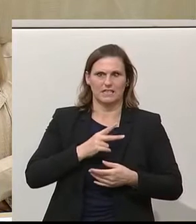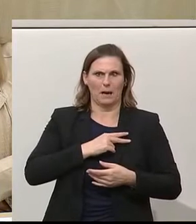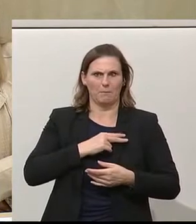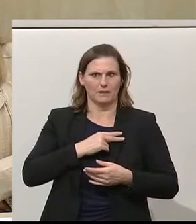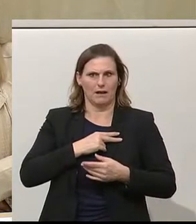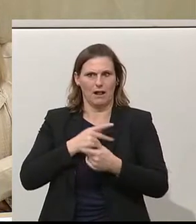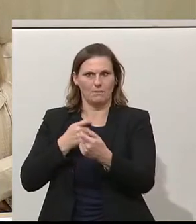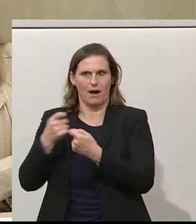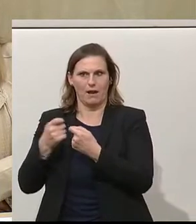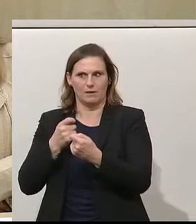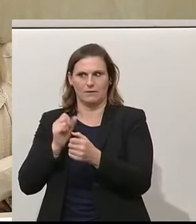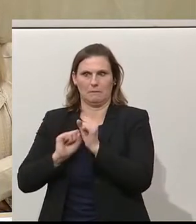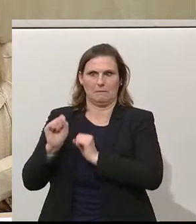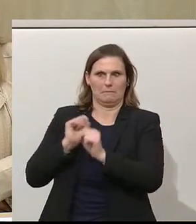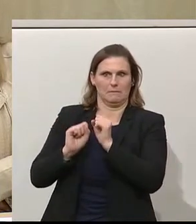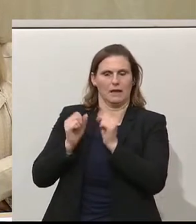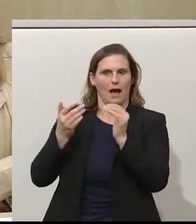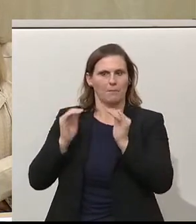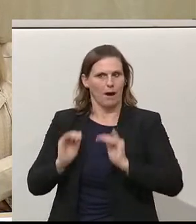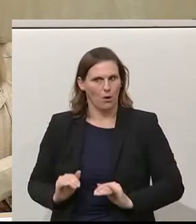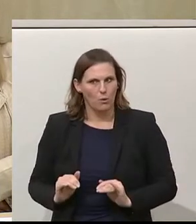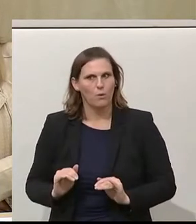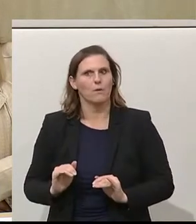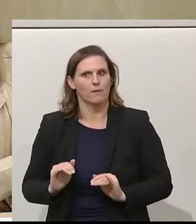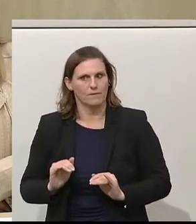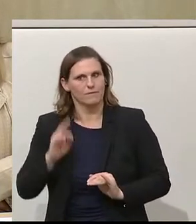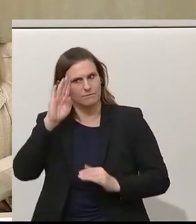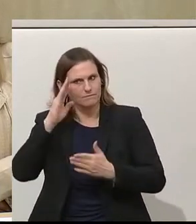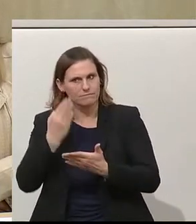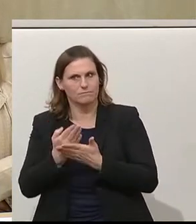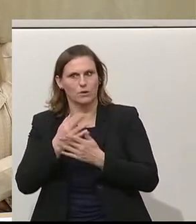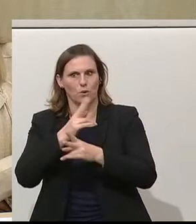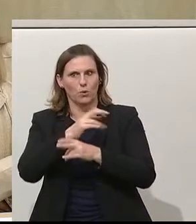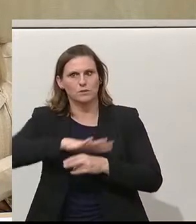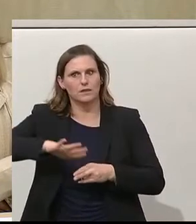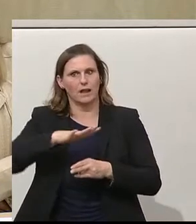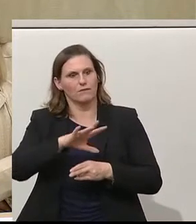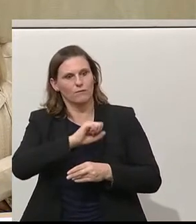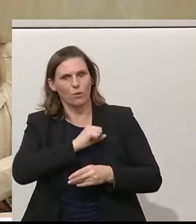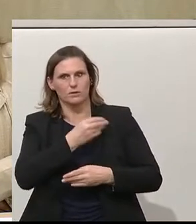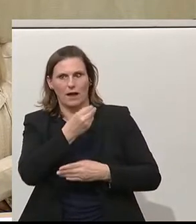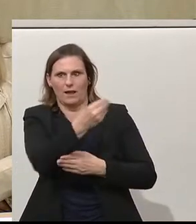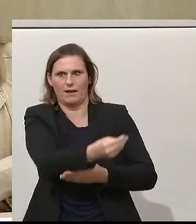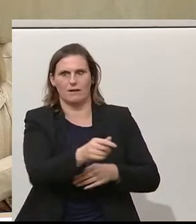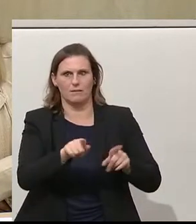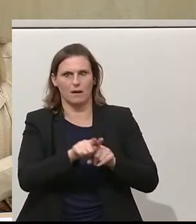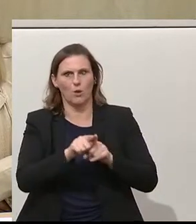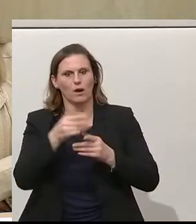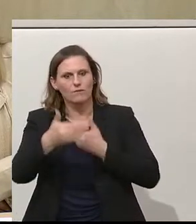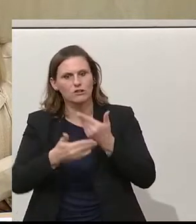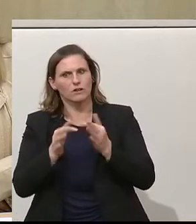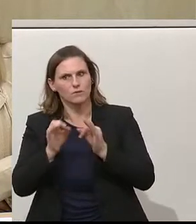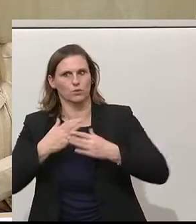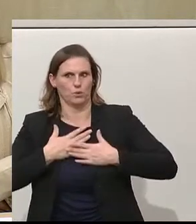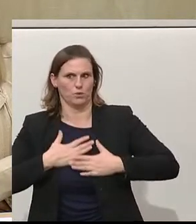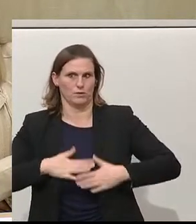gibt, sukzessive abgebaut werden, damit alle Österreicherinnen und Österreicher davon profitieren können, wenn es der Wirtschaft gut